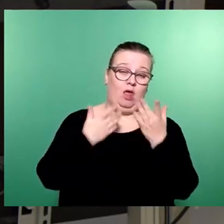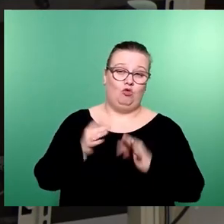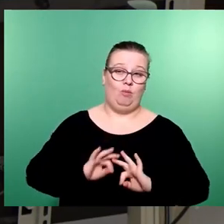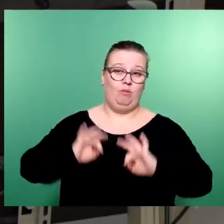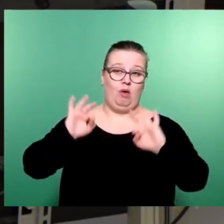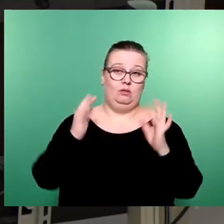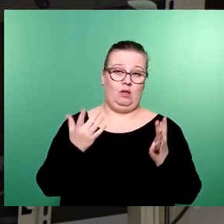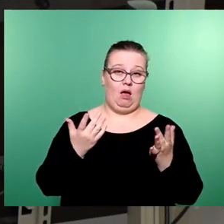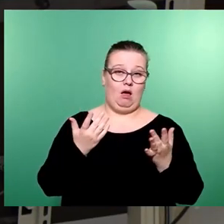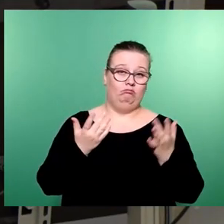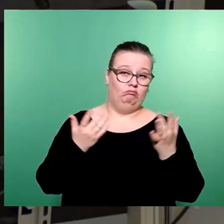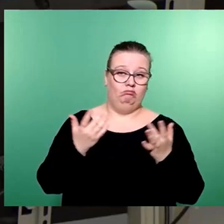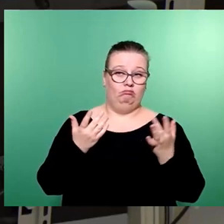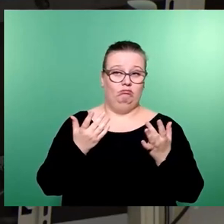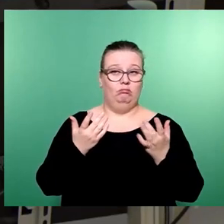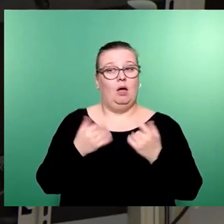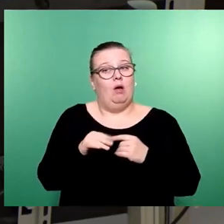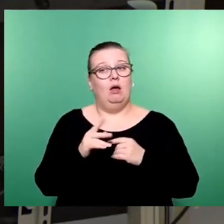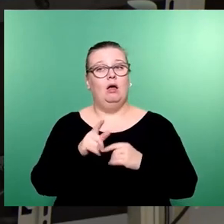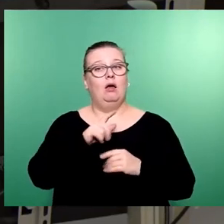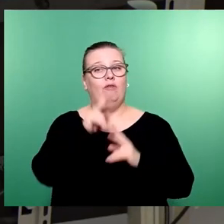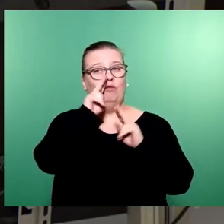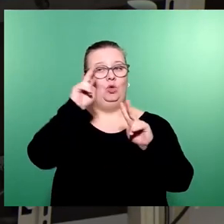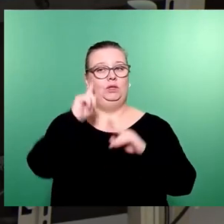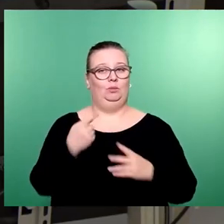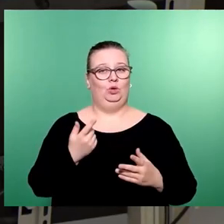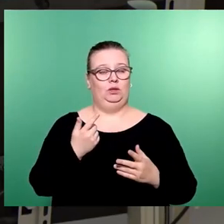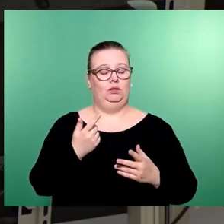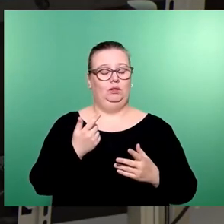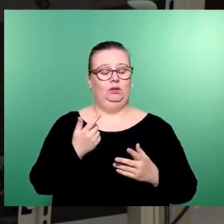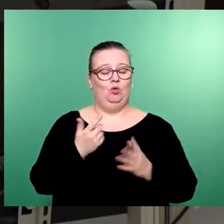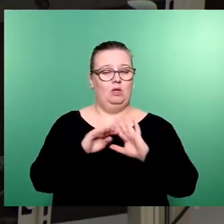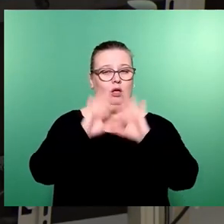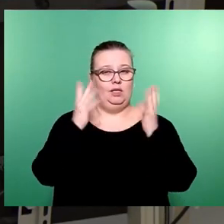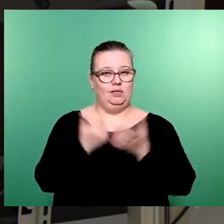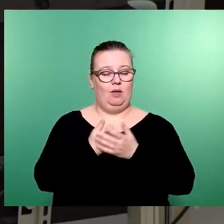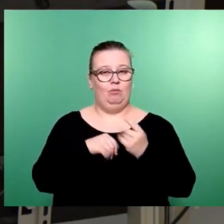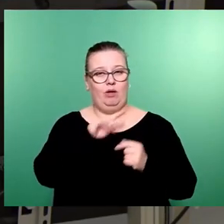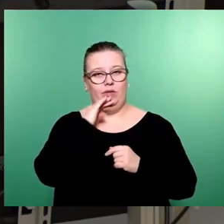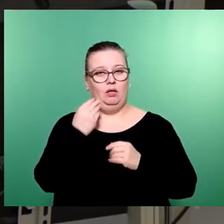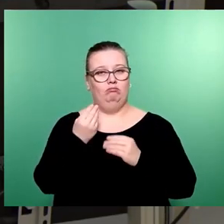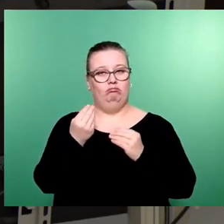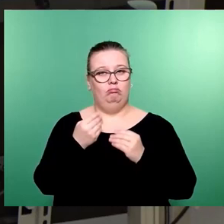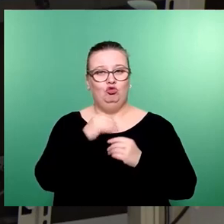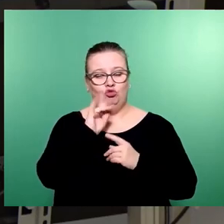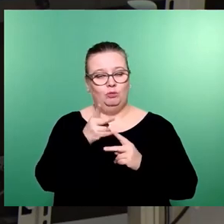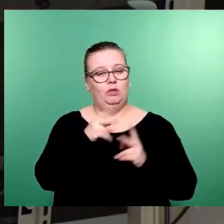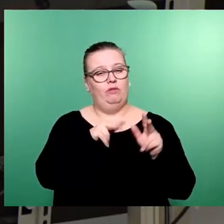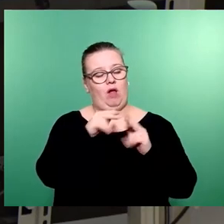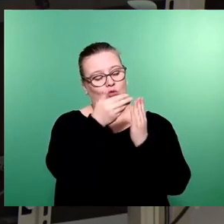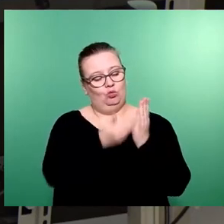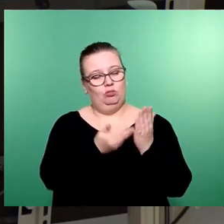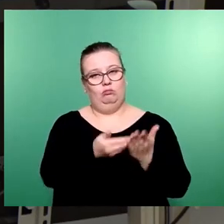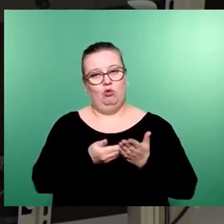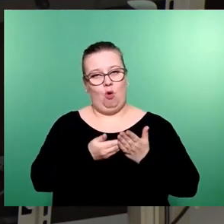als man das glaubt. Aber wir müssen vorsichtig sein. Und insgesamt können wir auch bei vielen mitgehen, was entsprechend seitens der Verwaltung vorgelegt wurde.